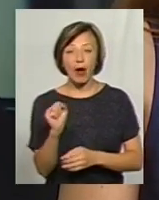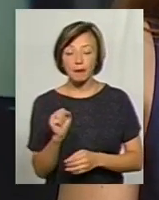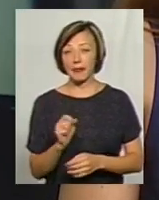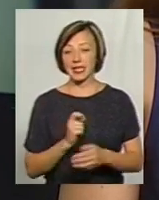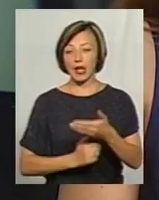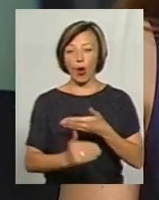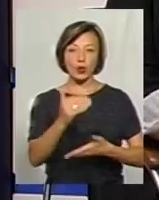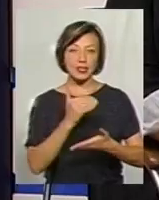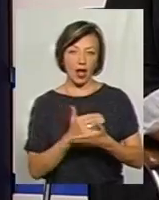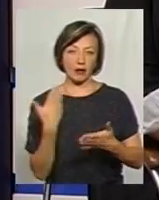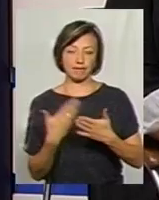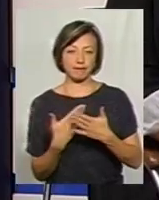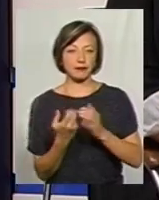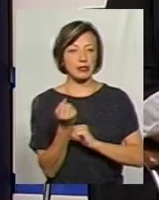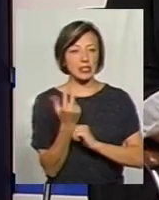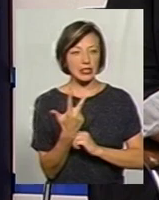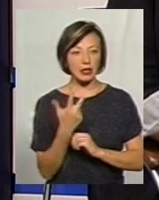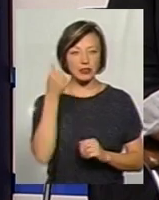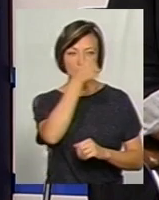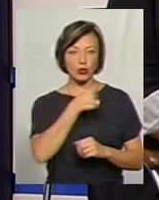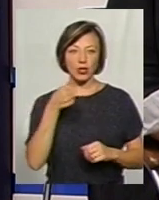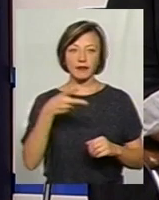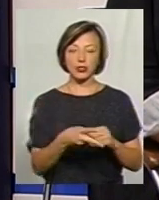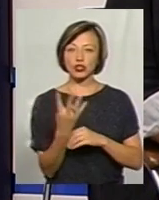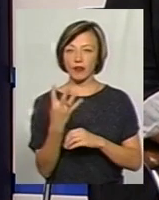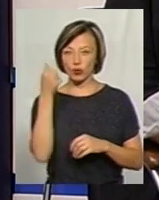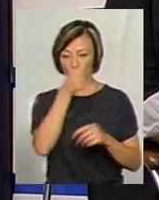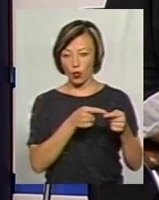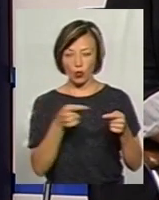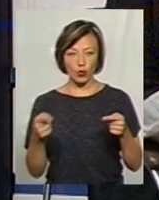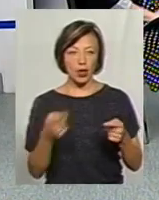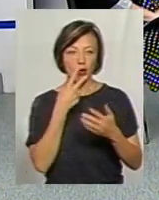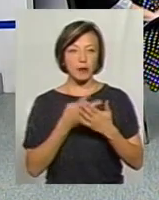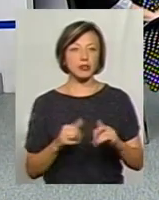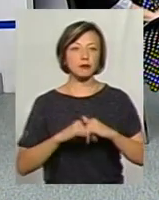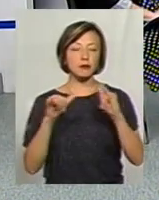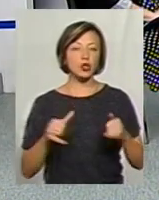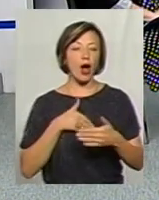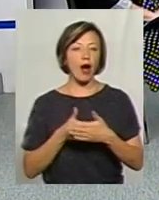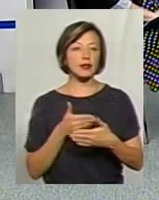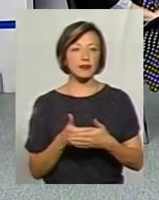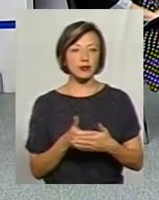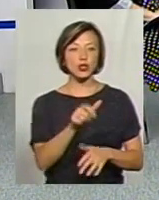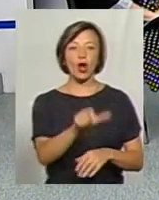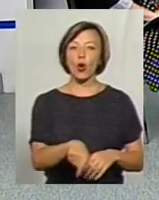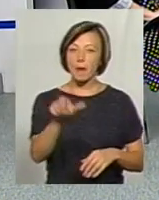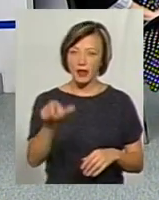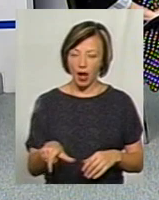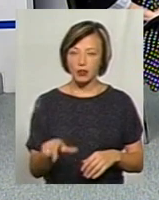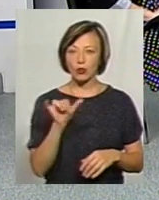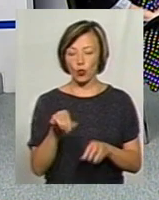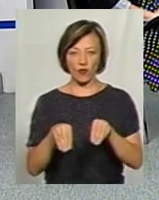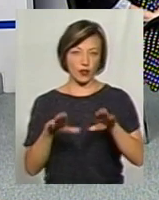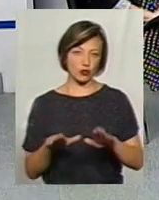роки в 2013, з 2004 року, ми бачимо збільшення активності саме громадян. У